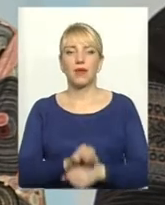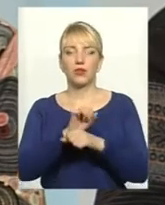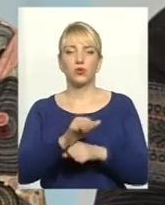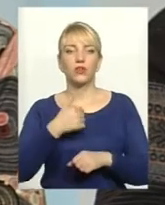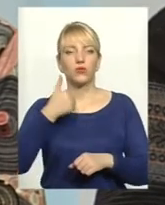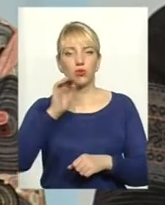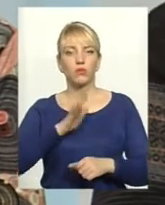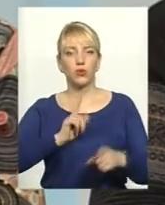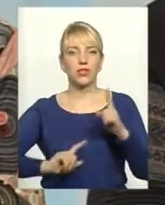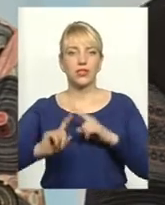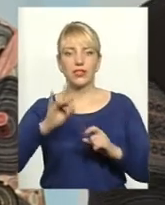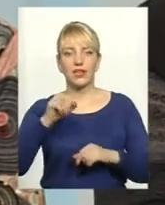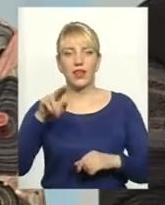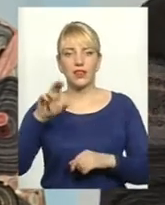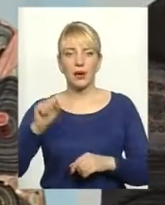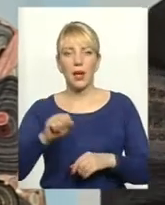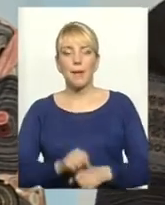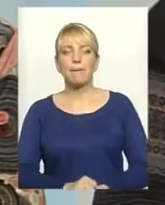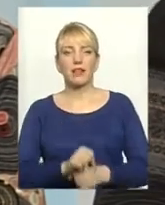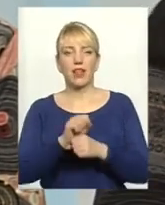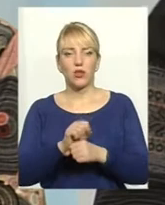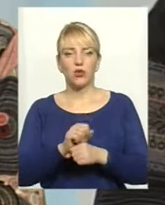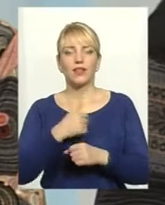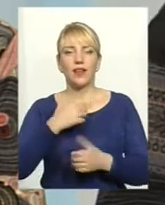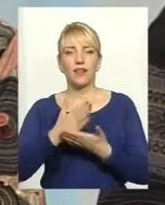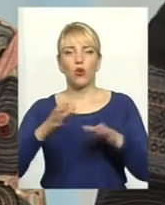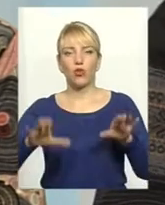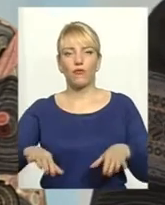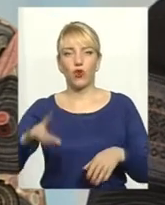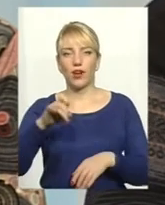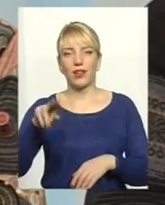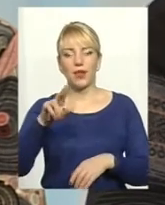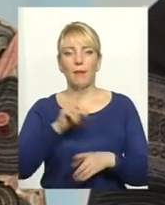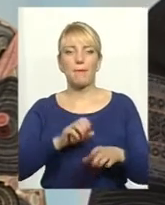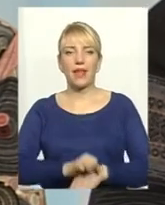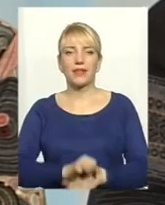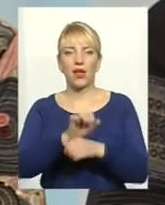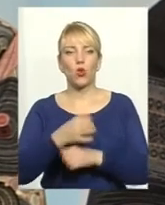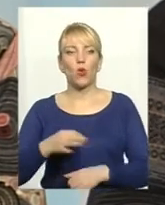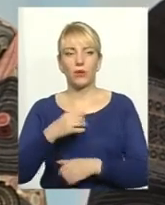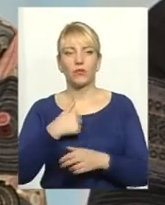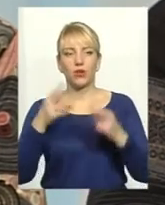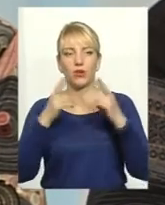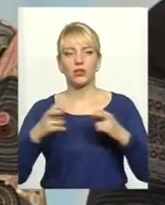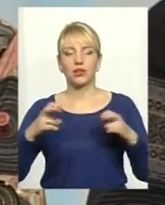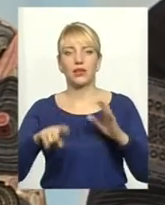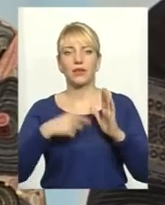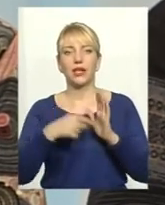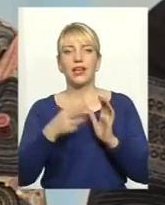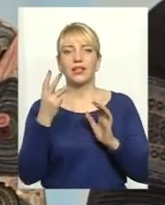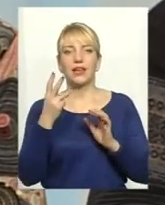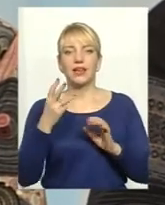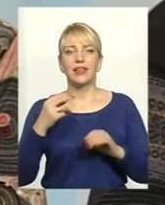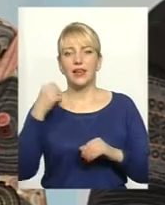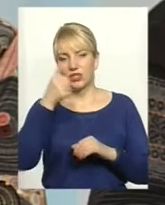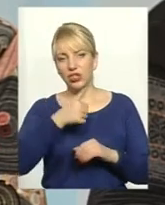відбулося засідання Ради Майдану, я є головою Ради Майдану області. І ми розглядали питання третєї річниці Революції